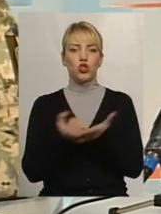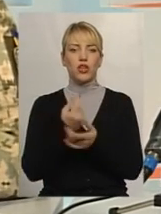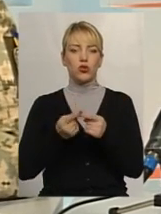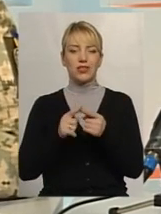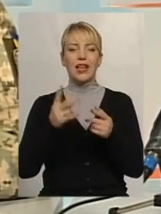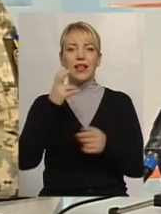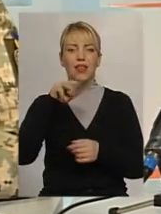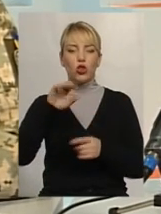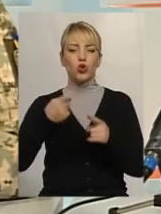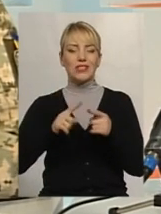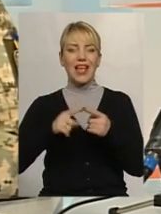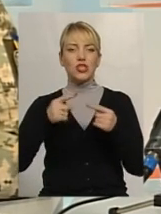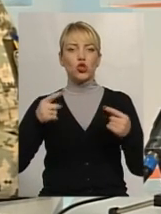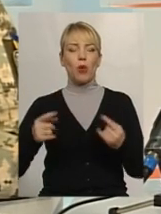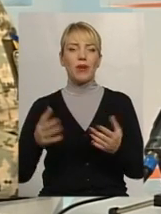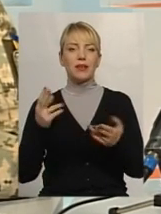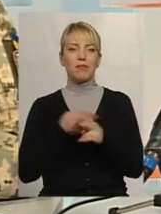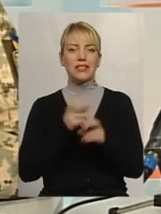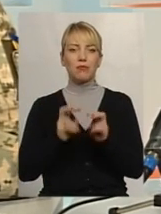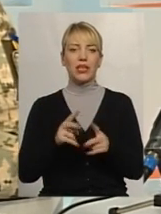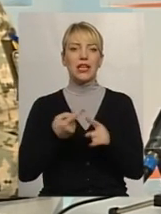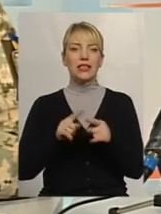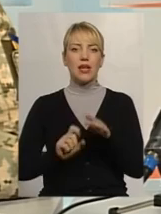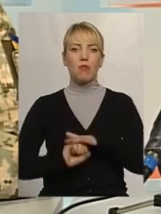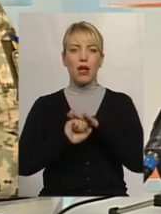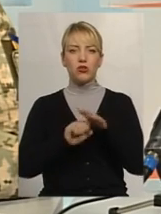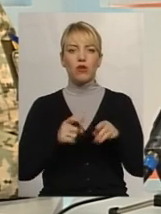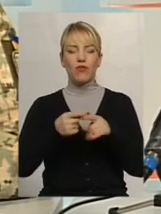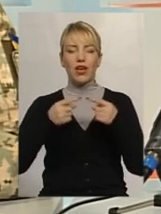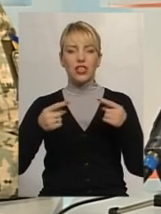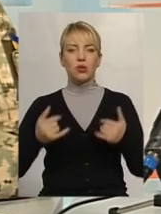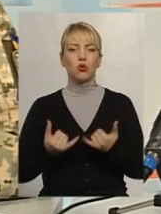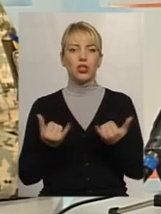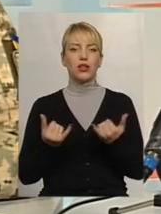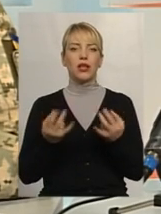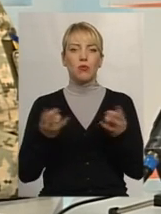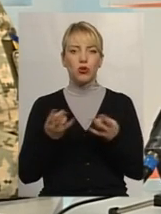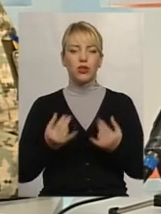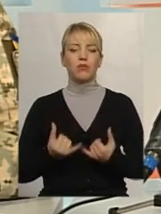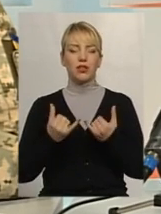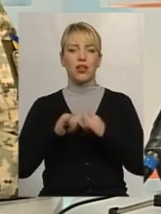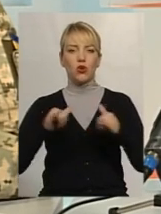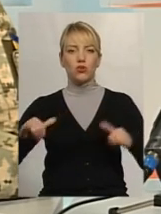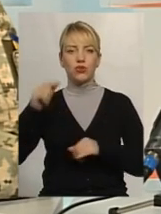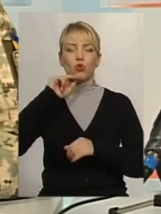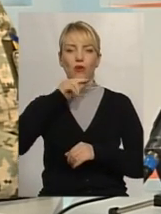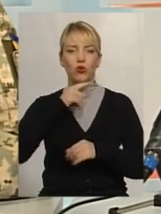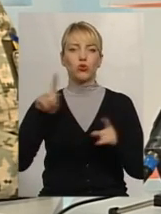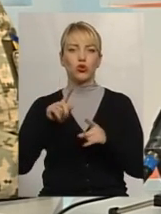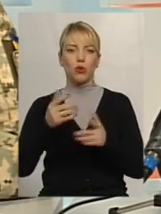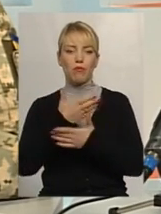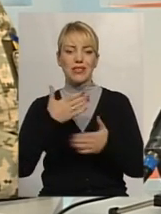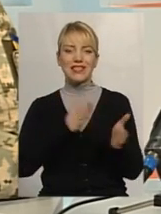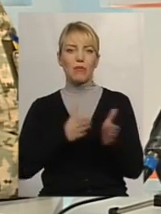інструмент безпековий. Це базова така річ, необхідна для того, щоб розвивалася економіка, щоб ми жили стабільно,